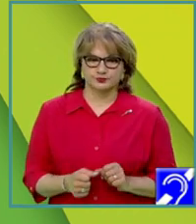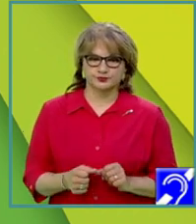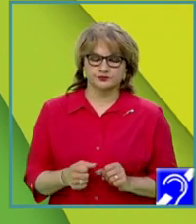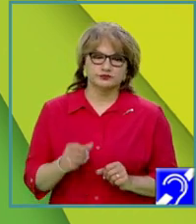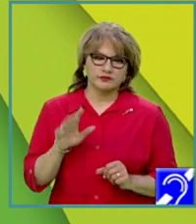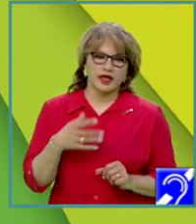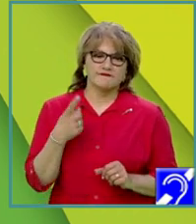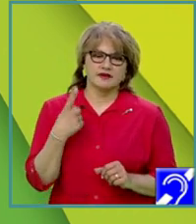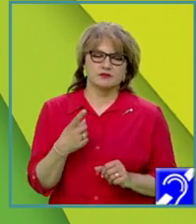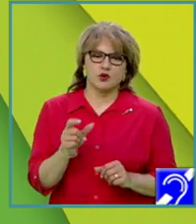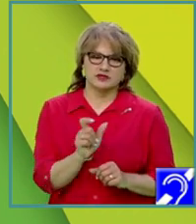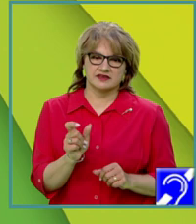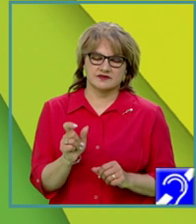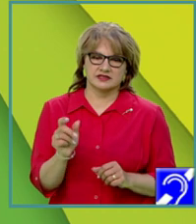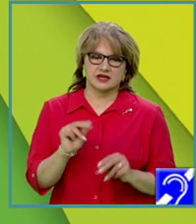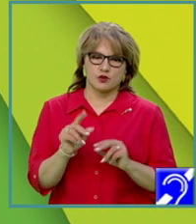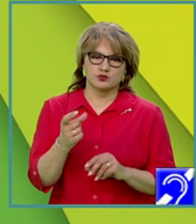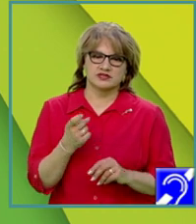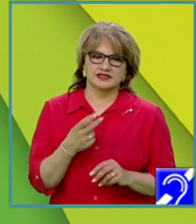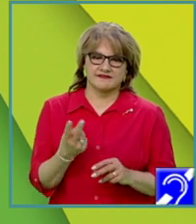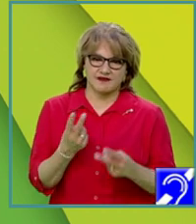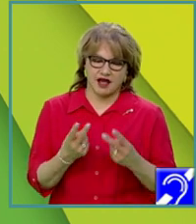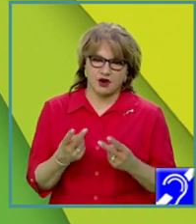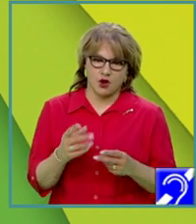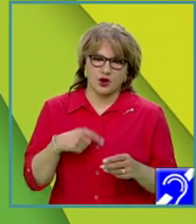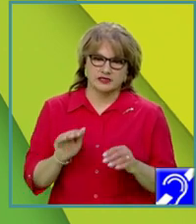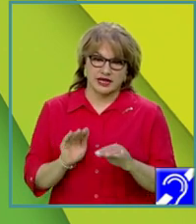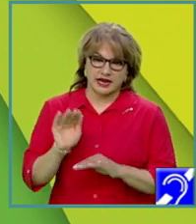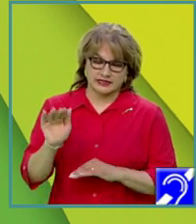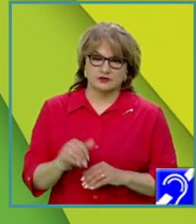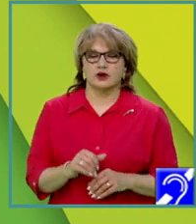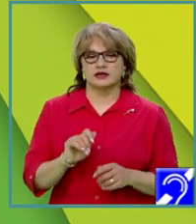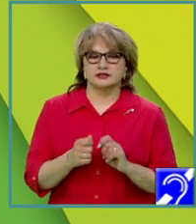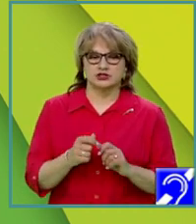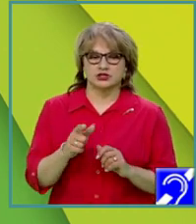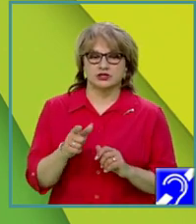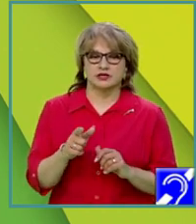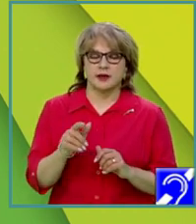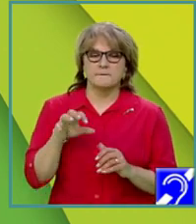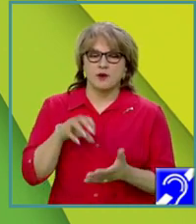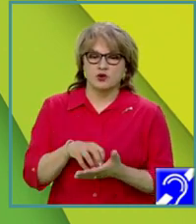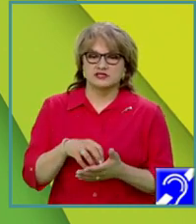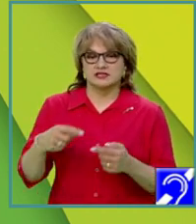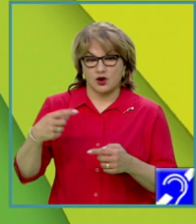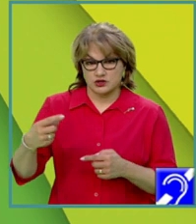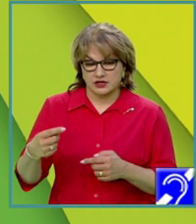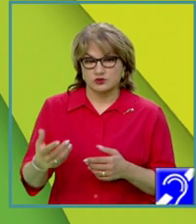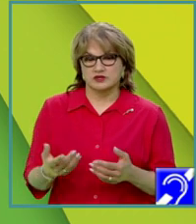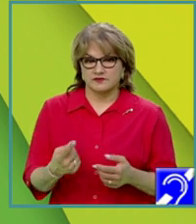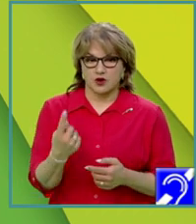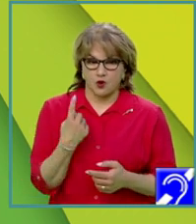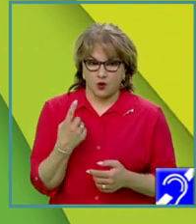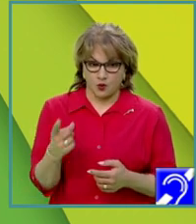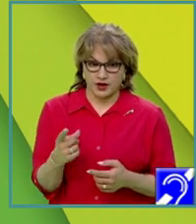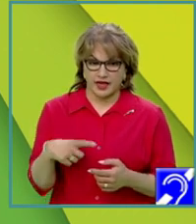avem secvența compusă din valori aflate în ordine crescătoare și pe poziții consecutive. Una